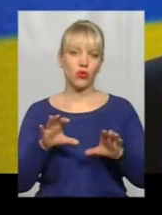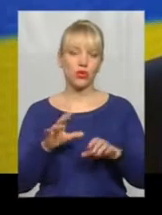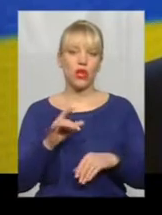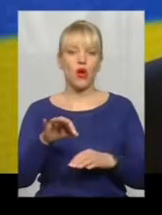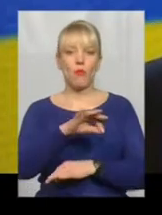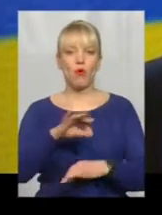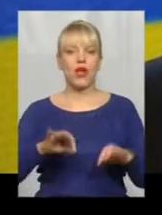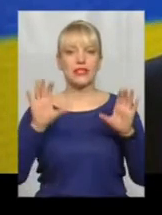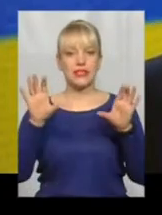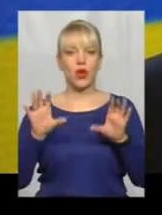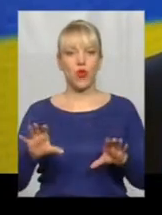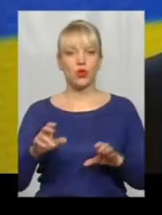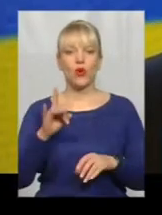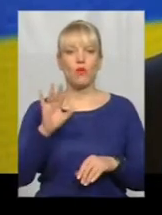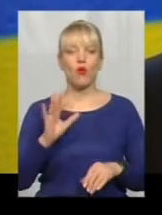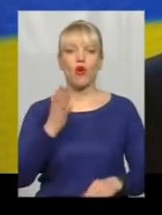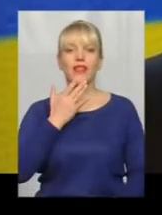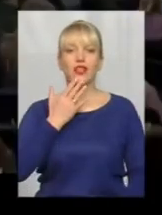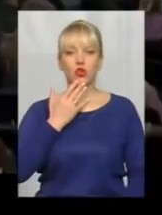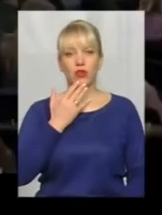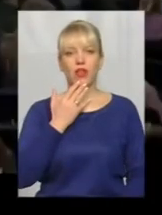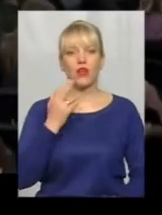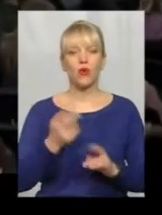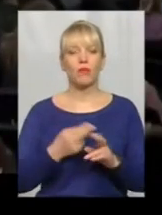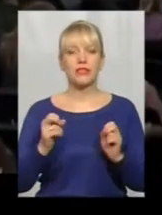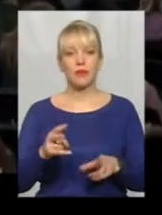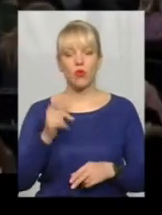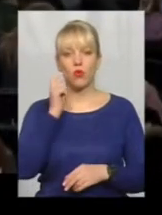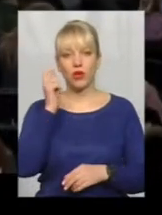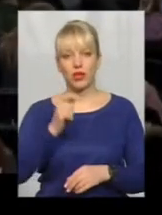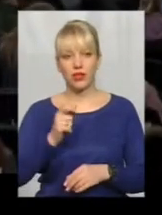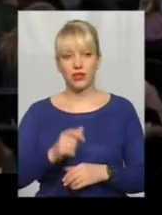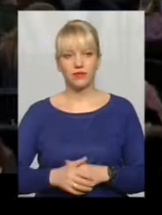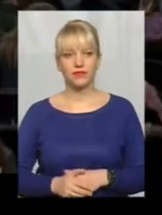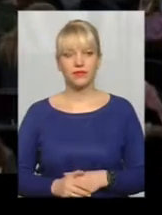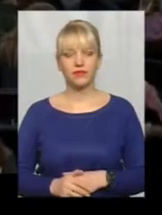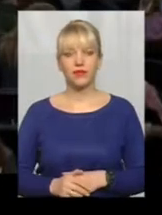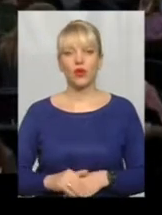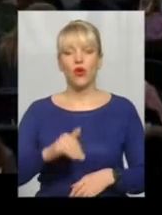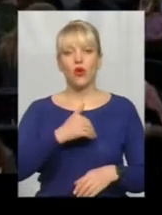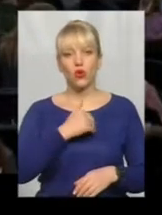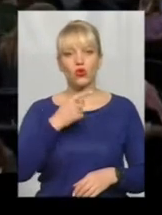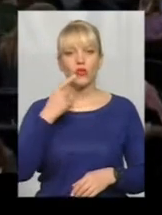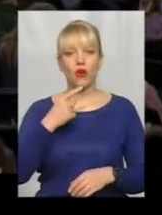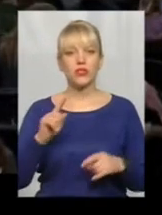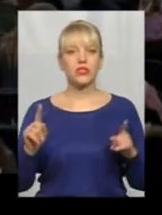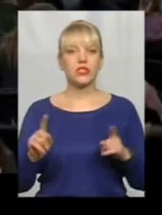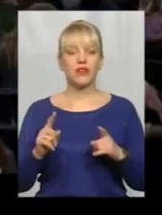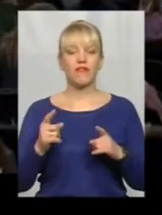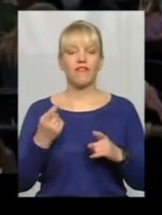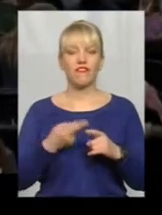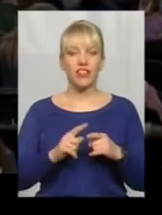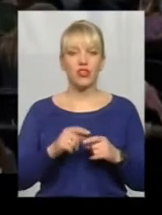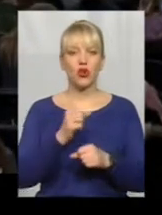проєкт закону про національну безпеку України. Хочу наголосити, що він розроблявся